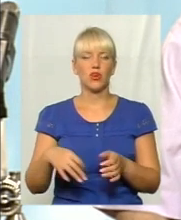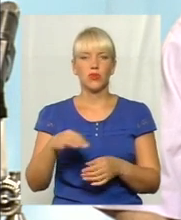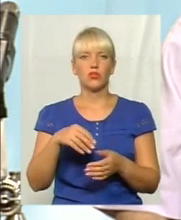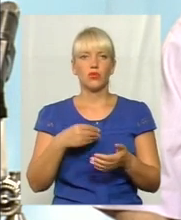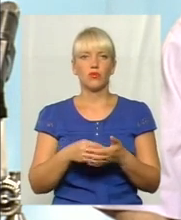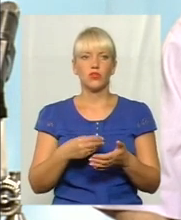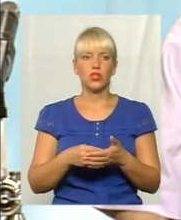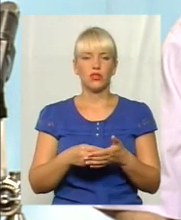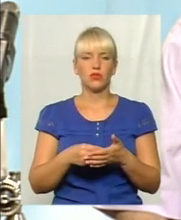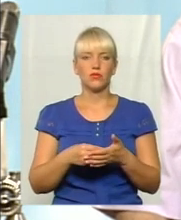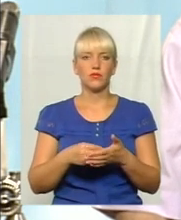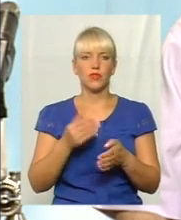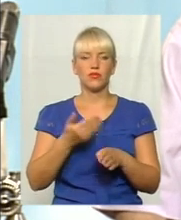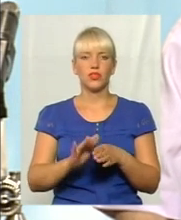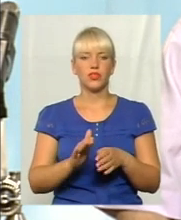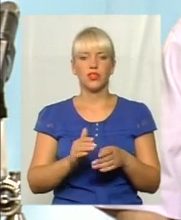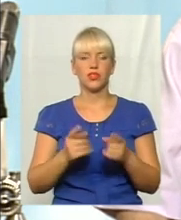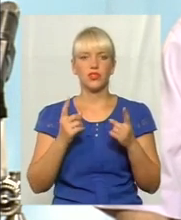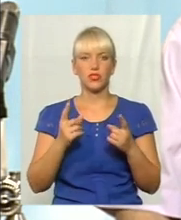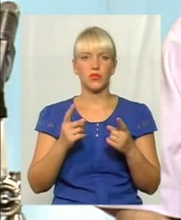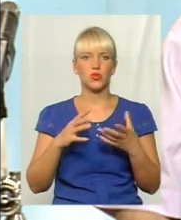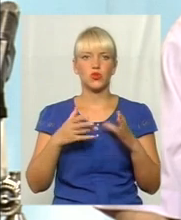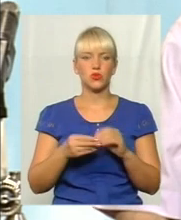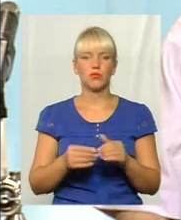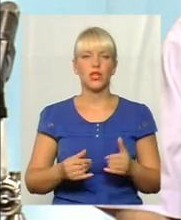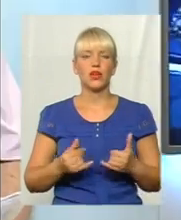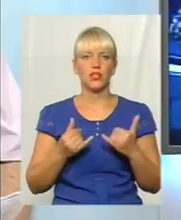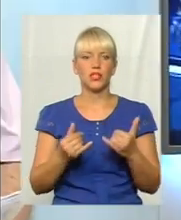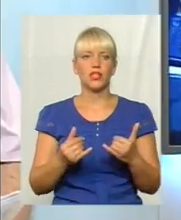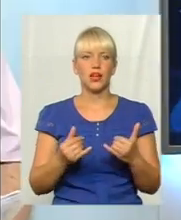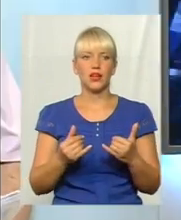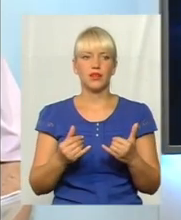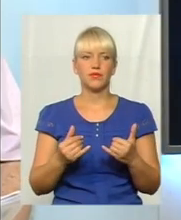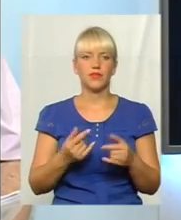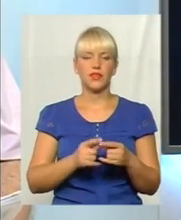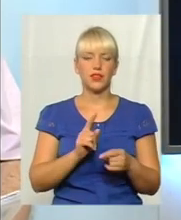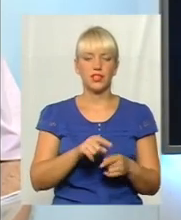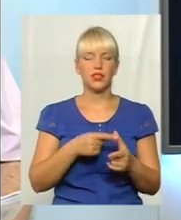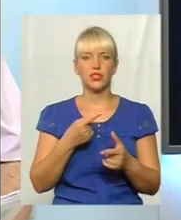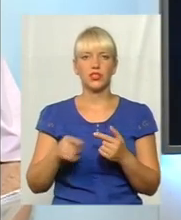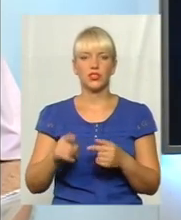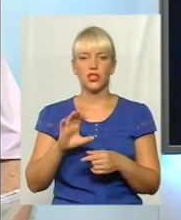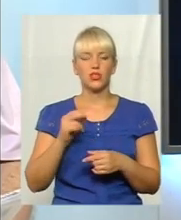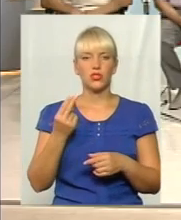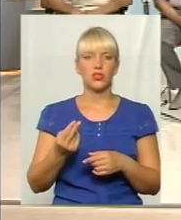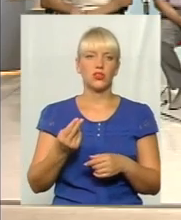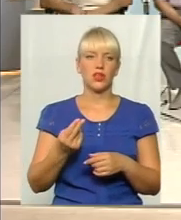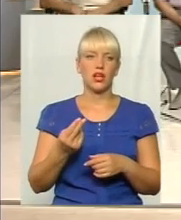бюджету виділені чималі суми. для тих чи інших видів соціального